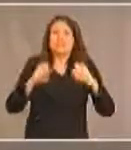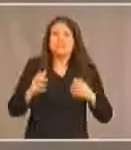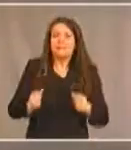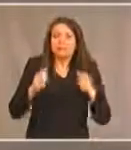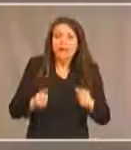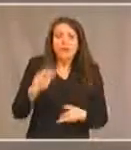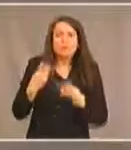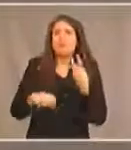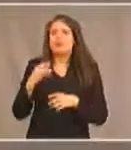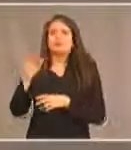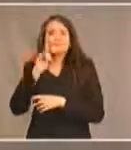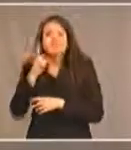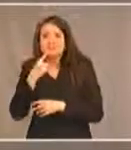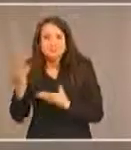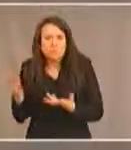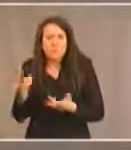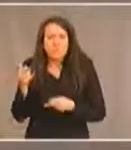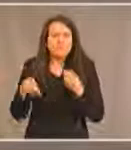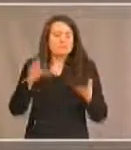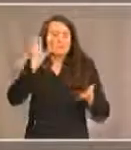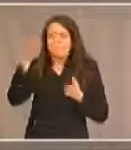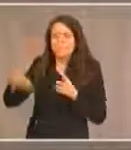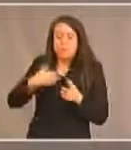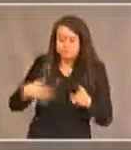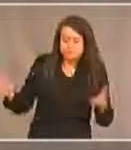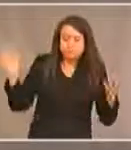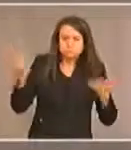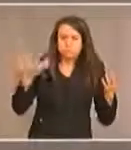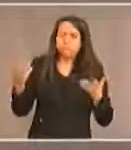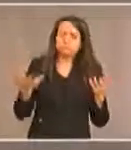sourd ou personne ne vous écoute etc.